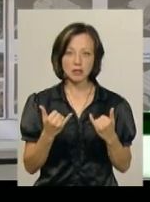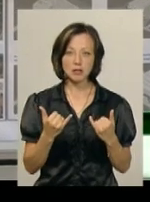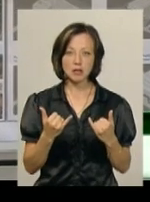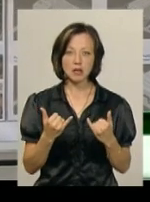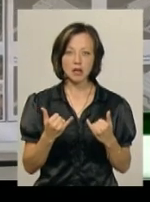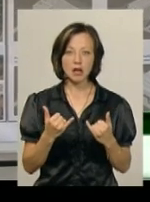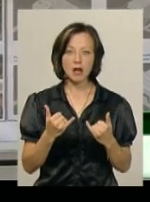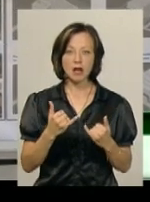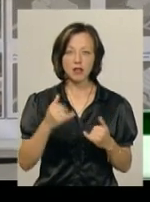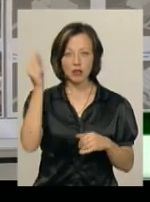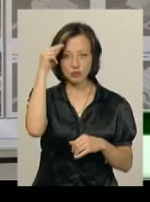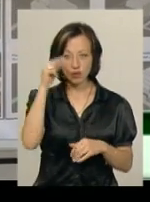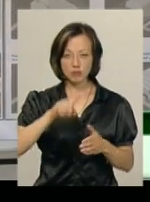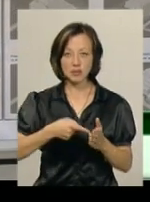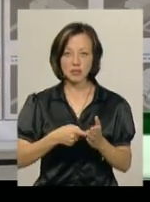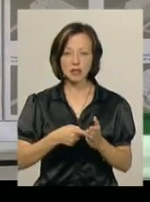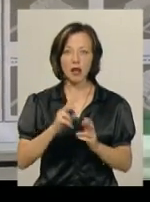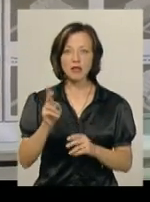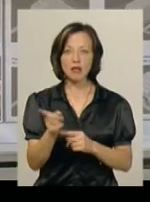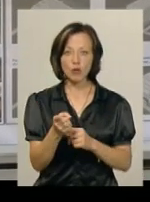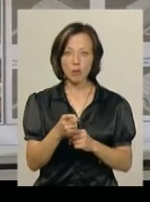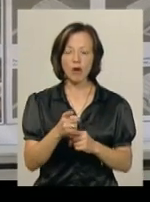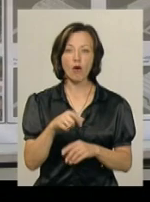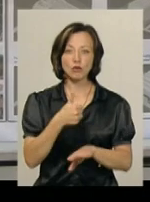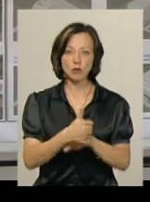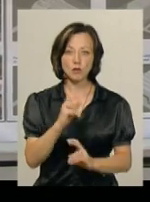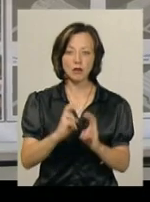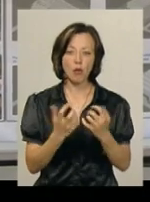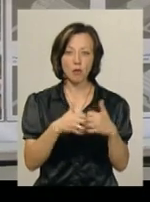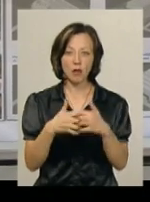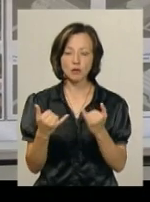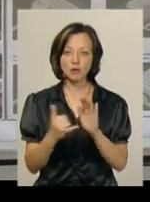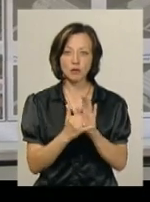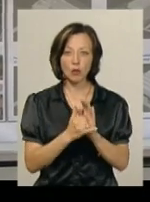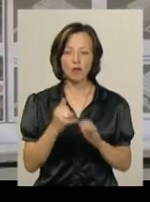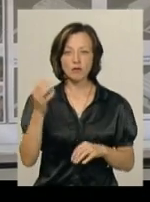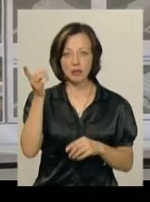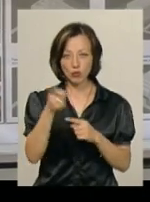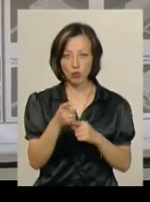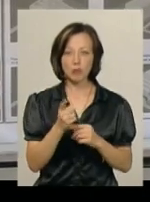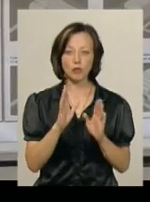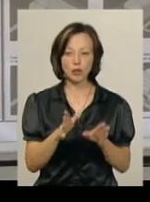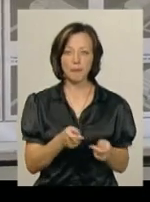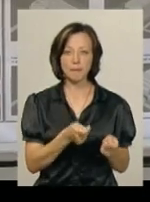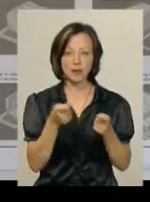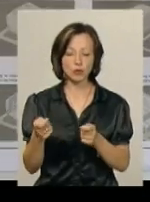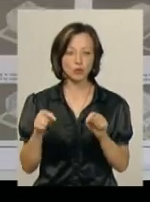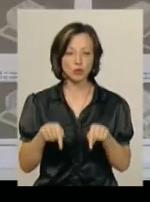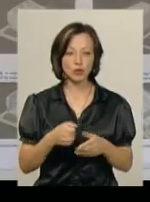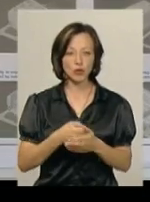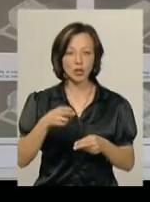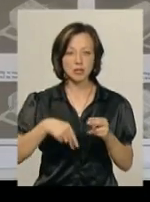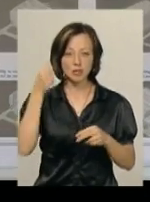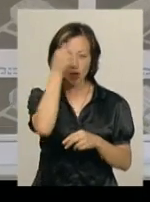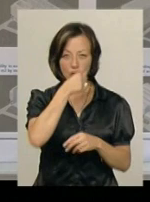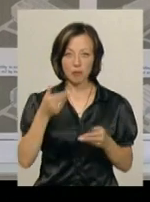навчання в місті Тернополі на нашому основному заводі. І разом з обладнанням, яке зараз вже встановлено в Тернополі і буде перевозитись сюди. До кінця